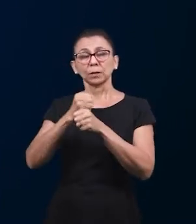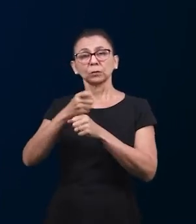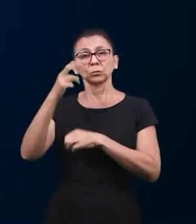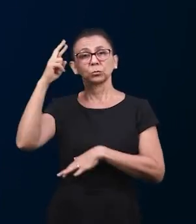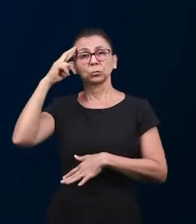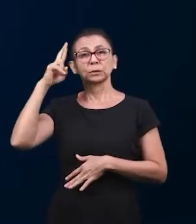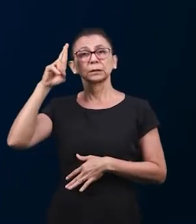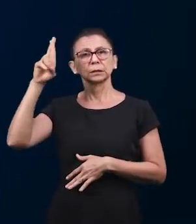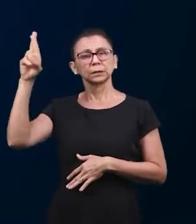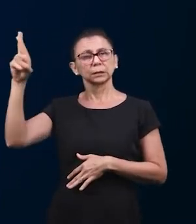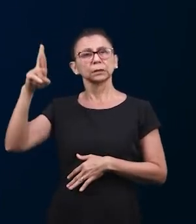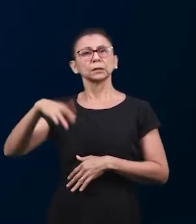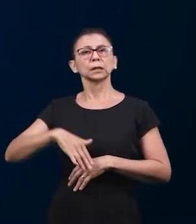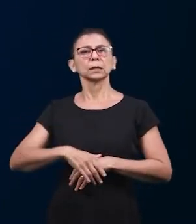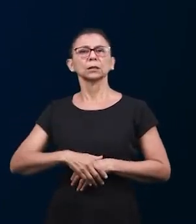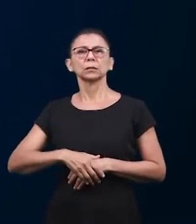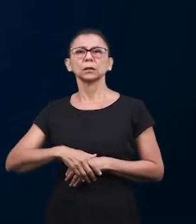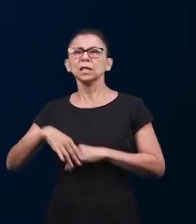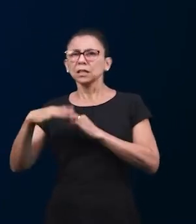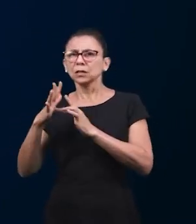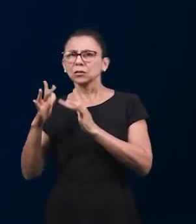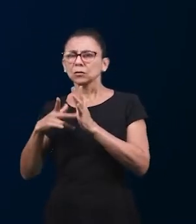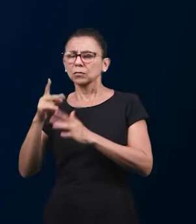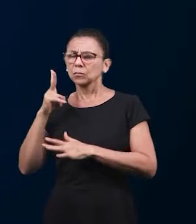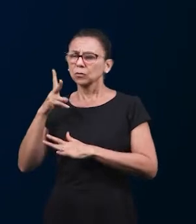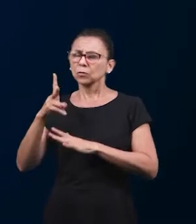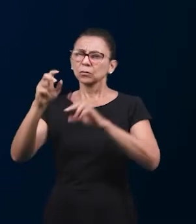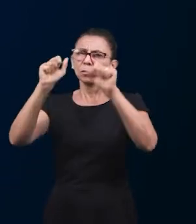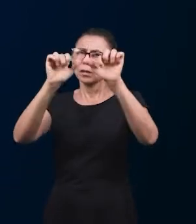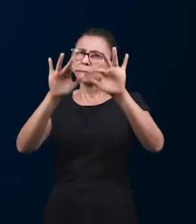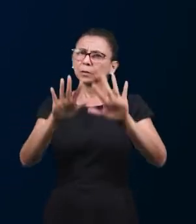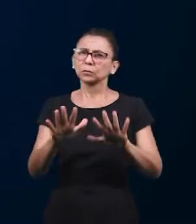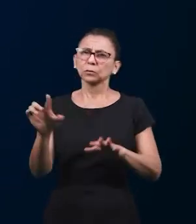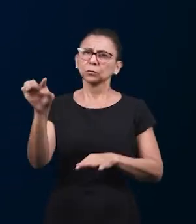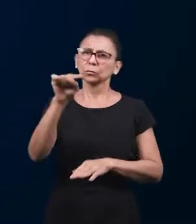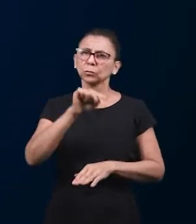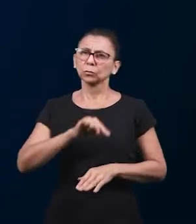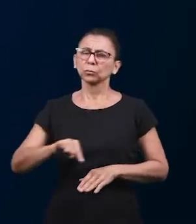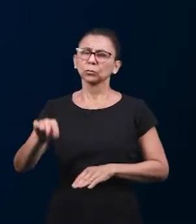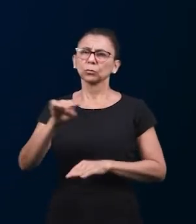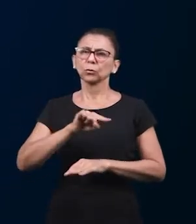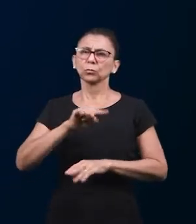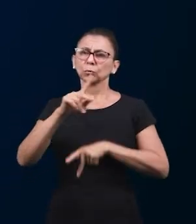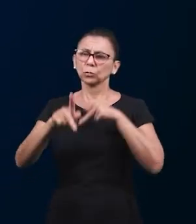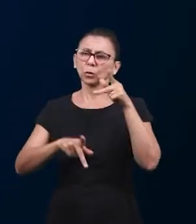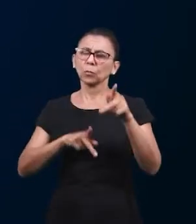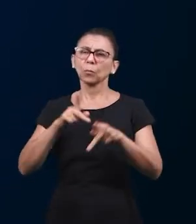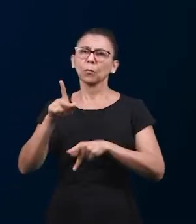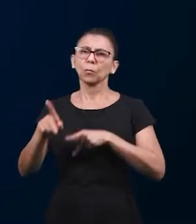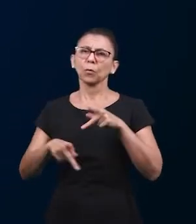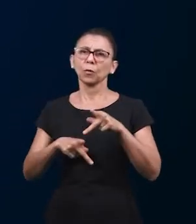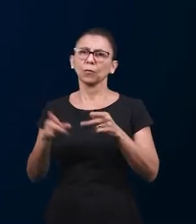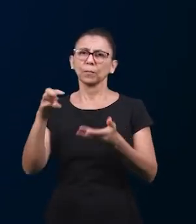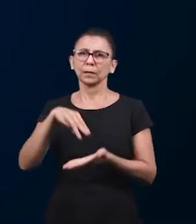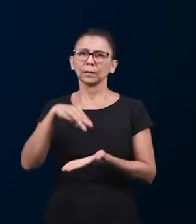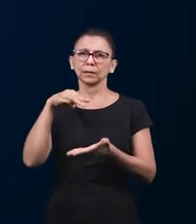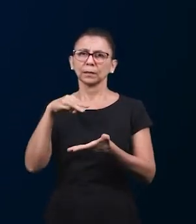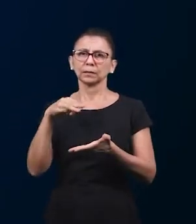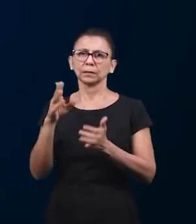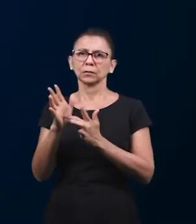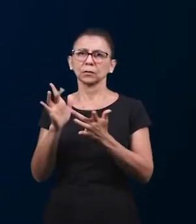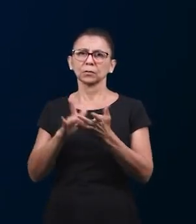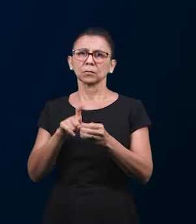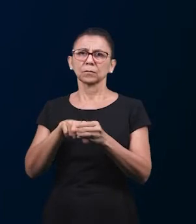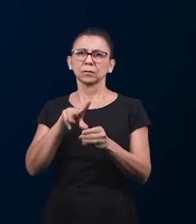великий духовный рост. Господь Иисус благословит нас всех, благословит всю его церковь, Маранафа,